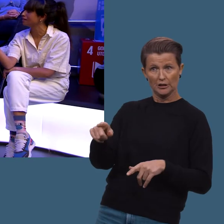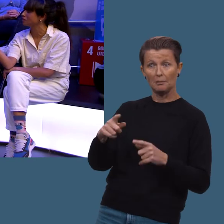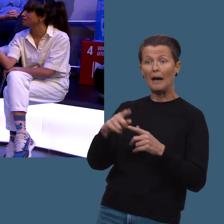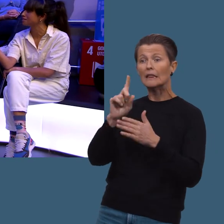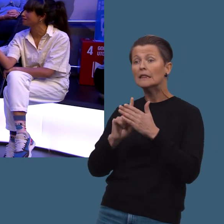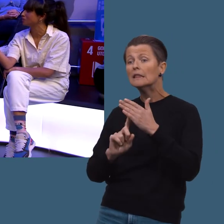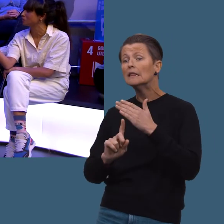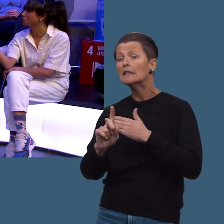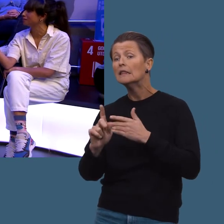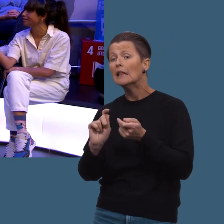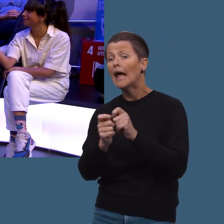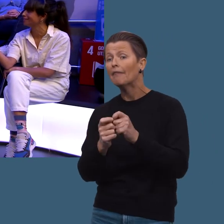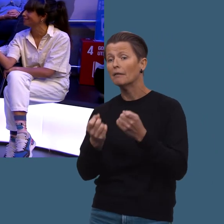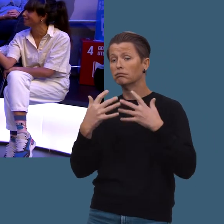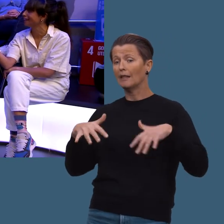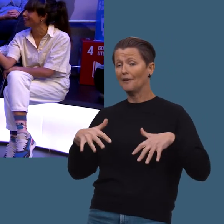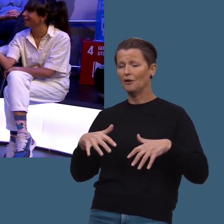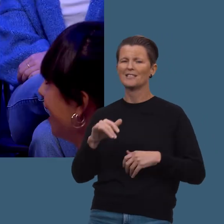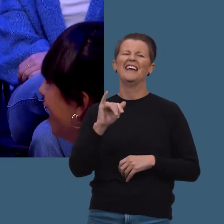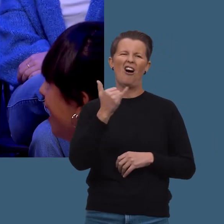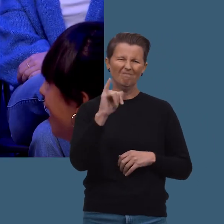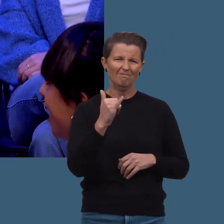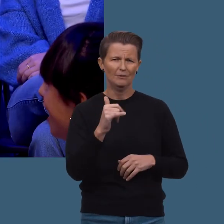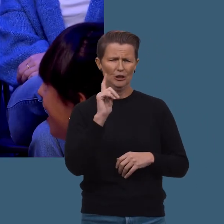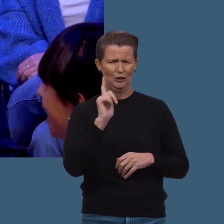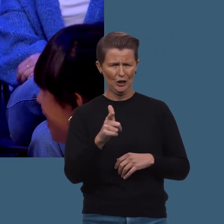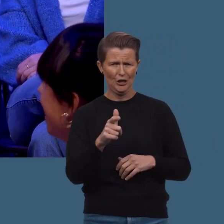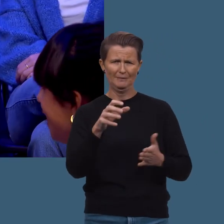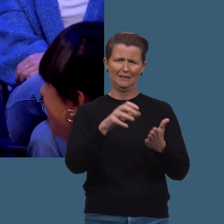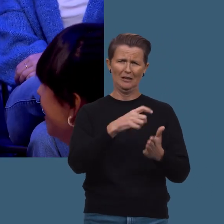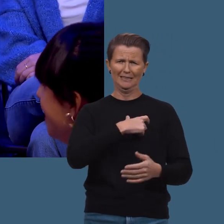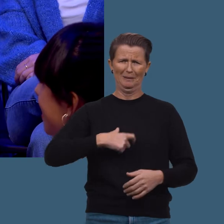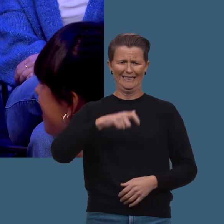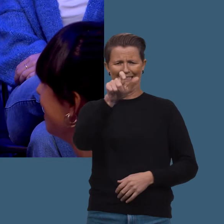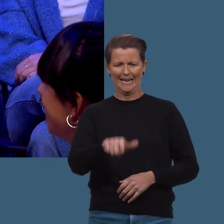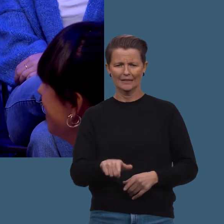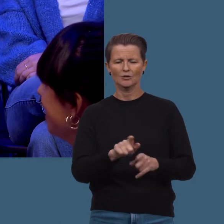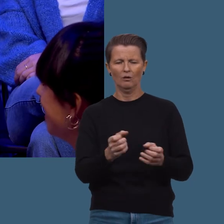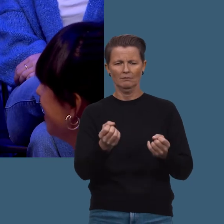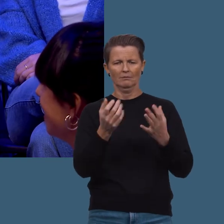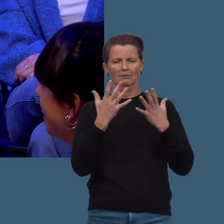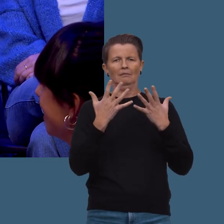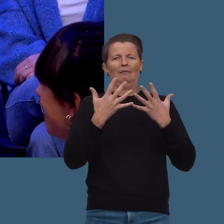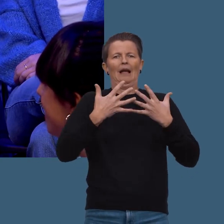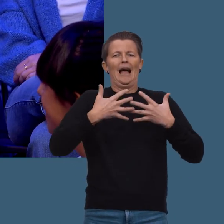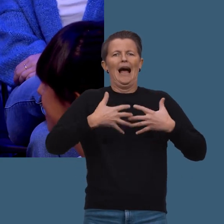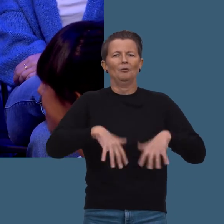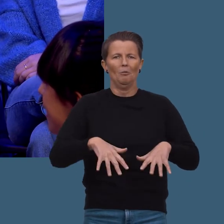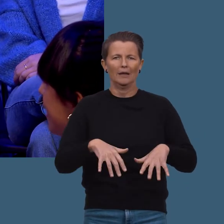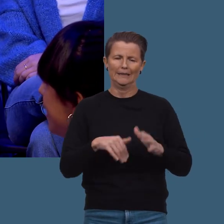endret det seg da du kom inn? Ja, det er jo liksom statsministeren da. Man blir jo